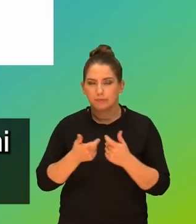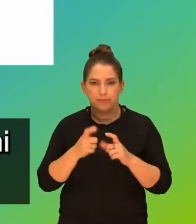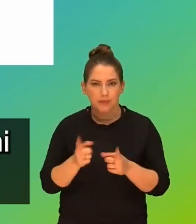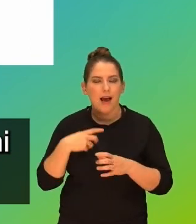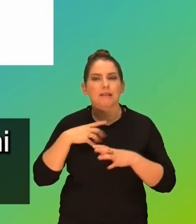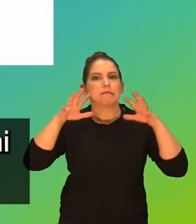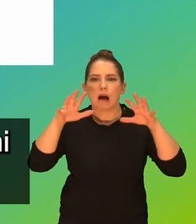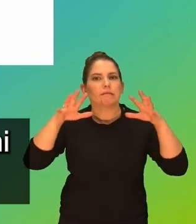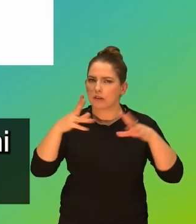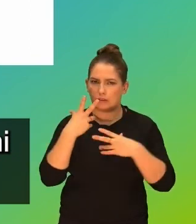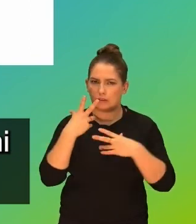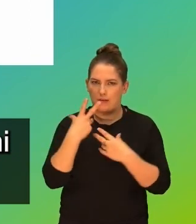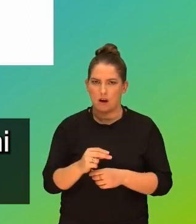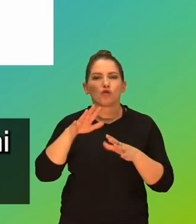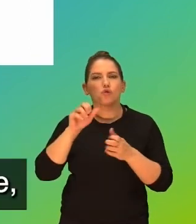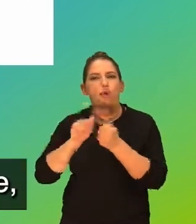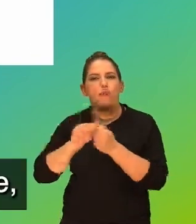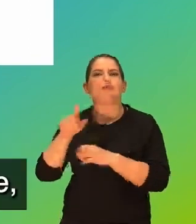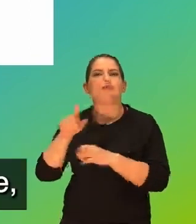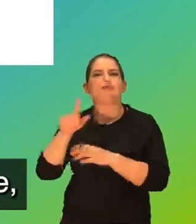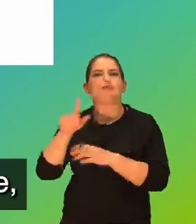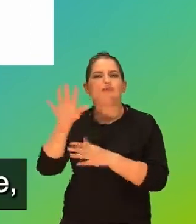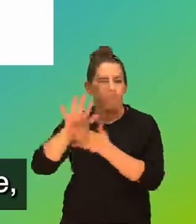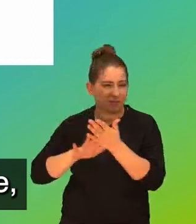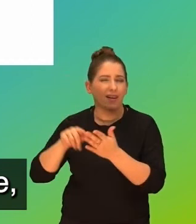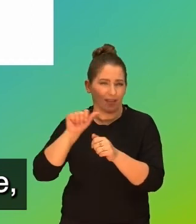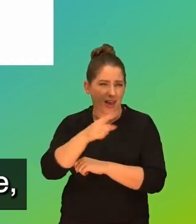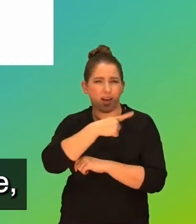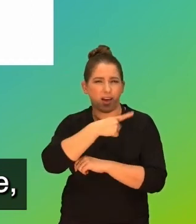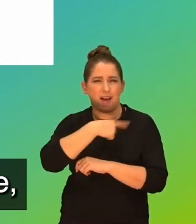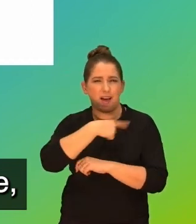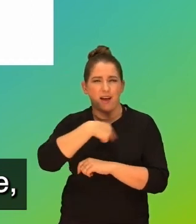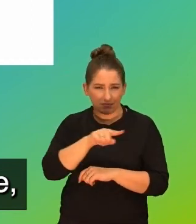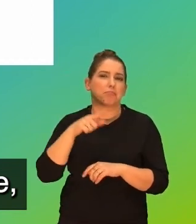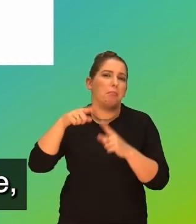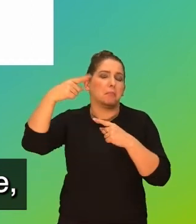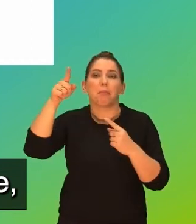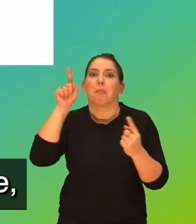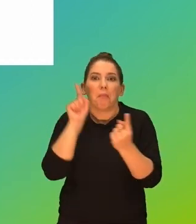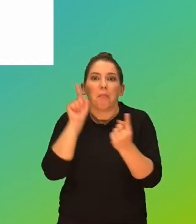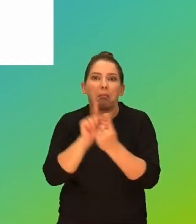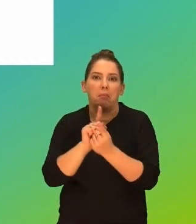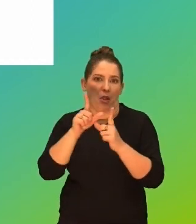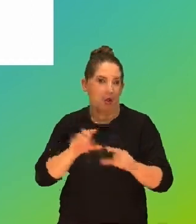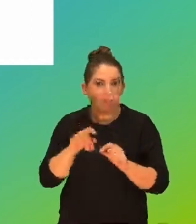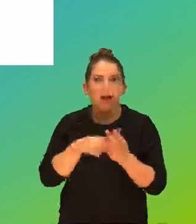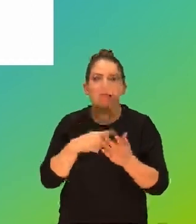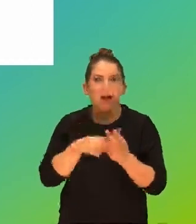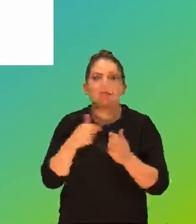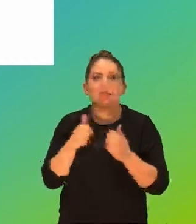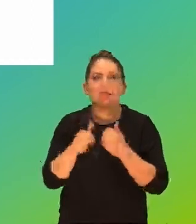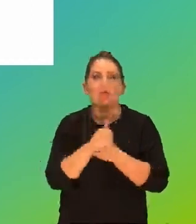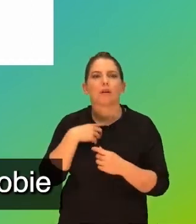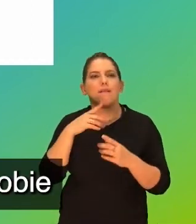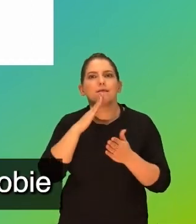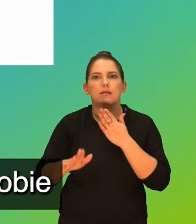straszmy. Nie straszmy szkodliwymi treściami. One są i każdy z nas się na nie prędzej czy później natknie. Nie chodzi o to, aby się na